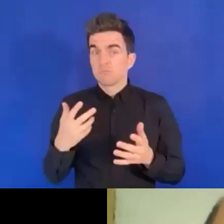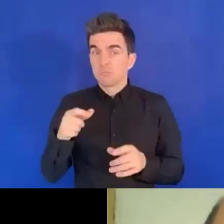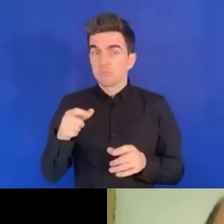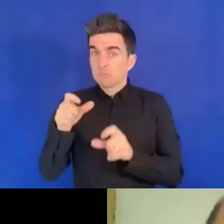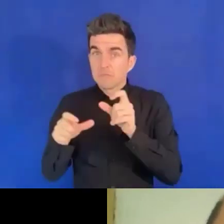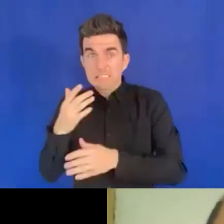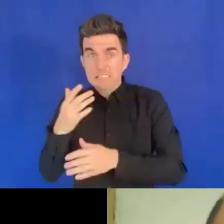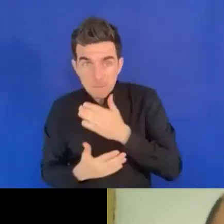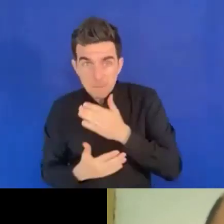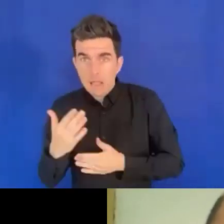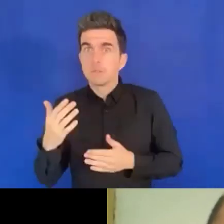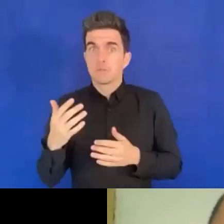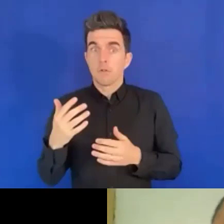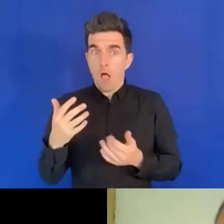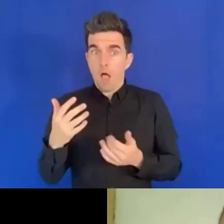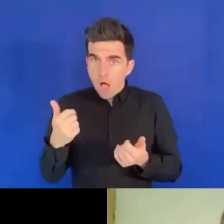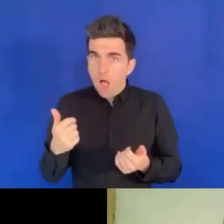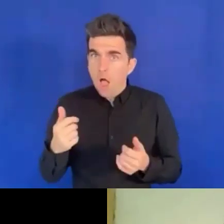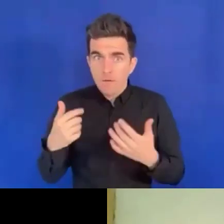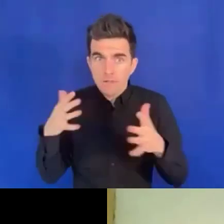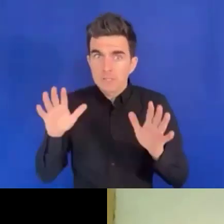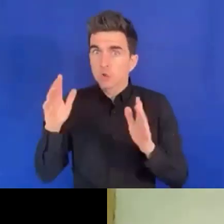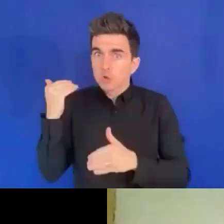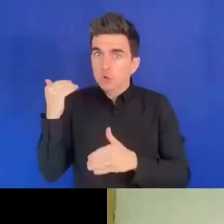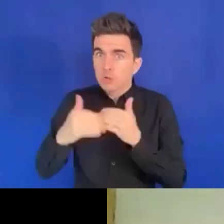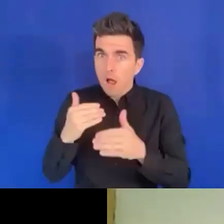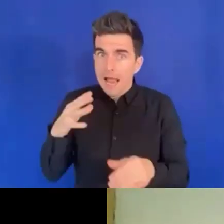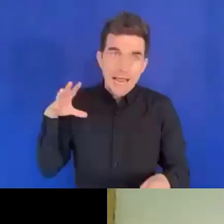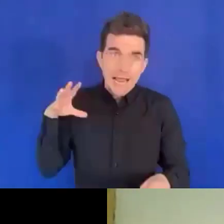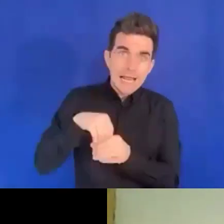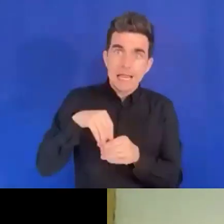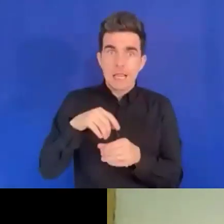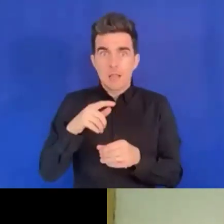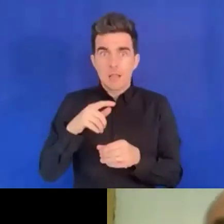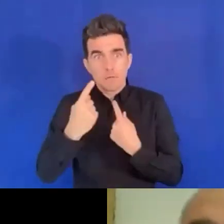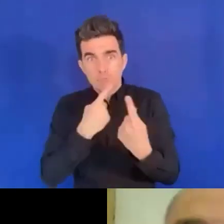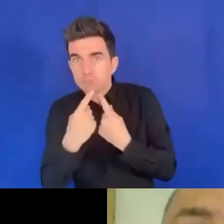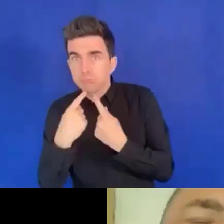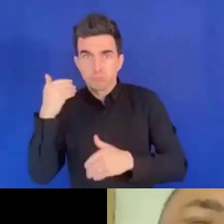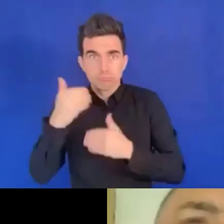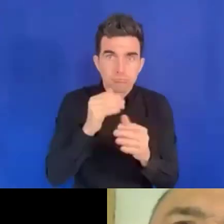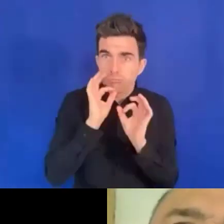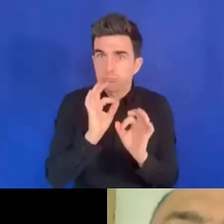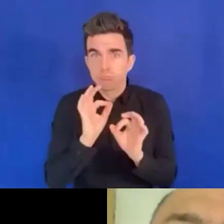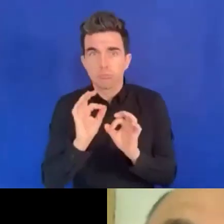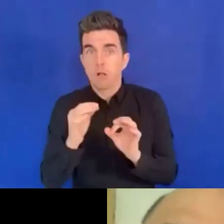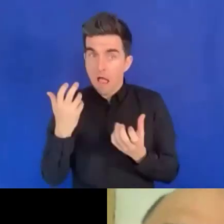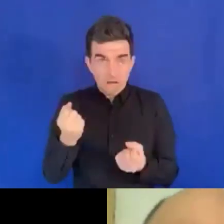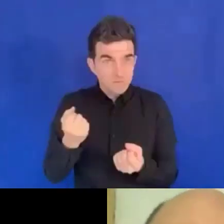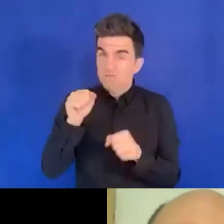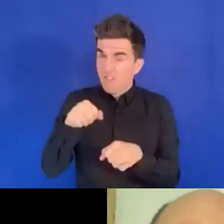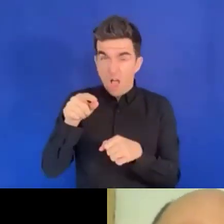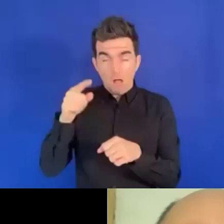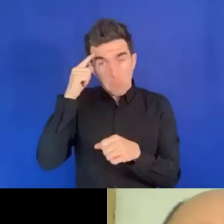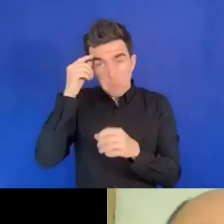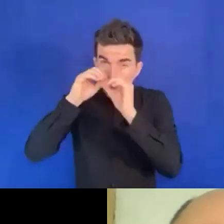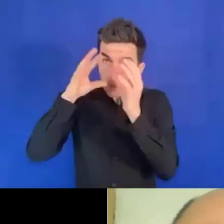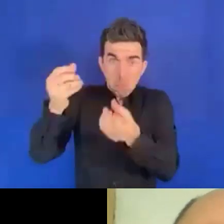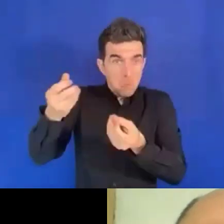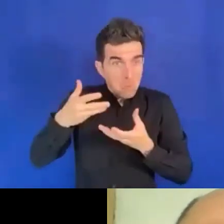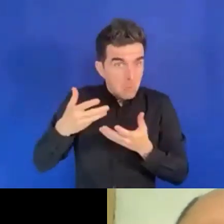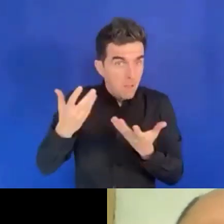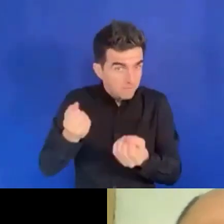risques de catastrophe. Est-ce que vous pouvez élaborer cela, s vous plaît? Oui, je vais parler d'un cas ou bien deux cas